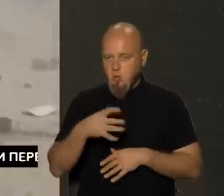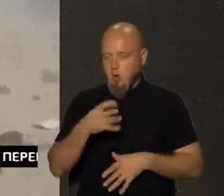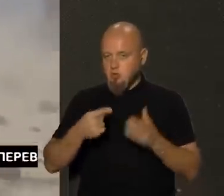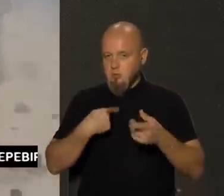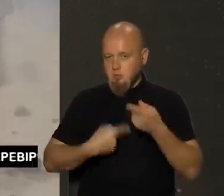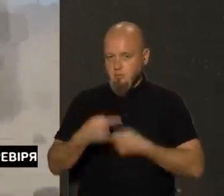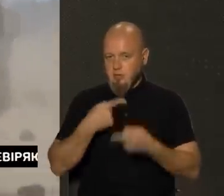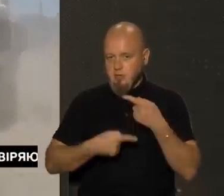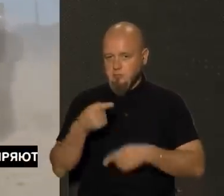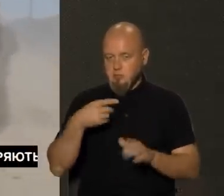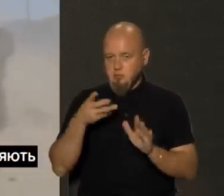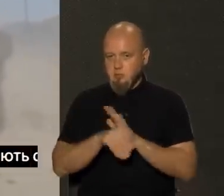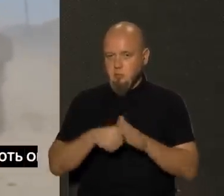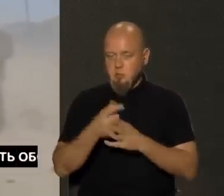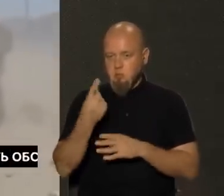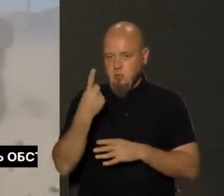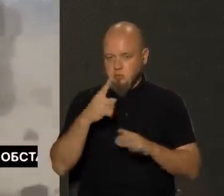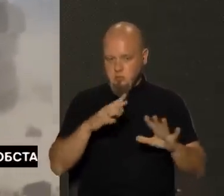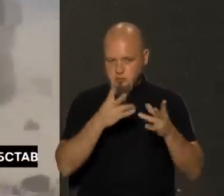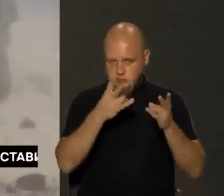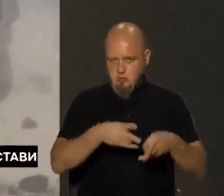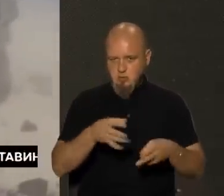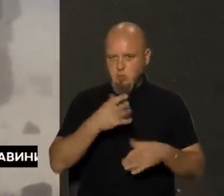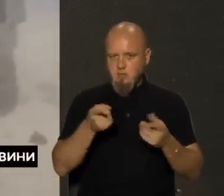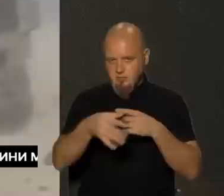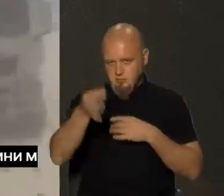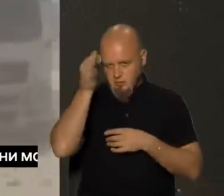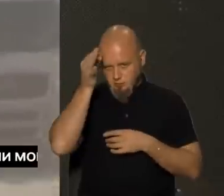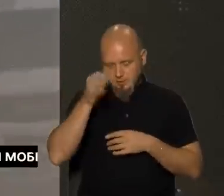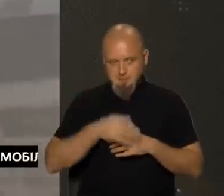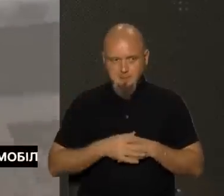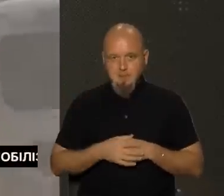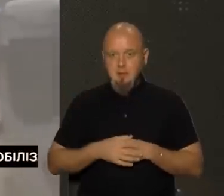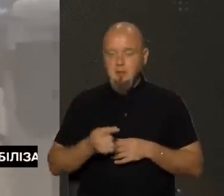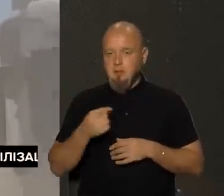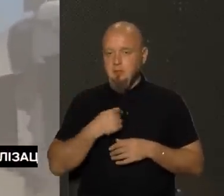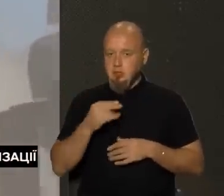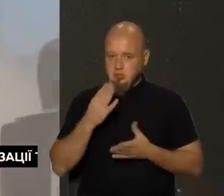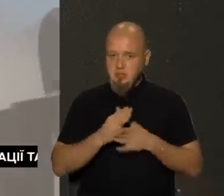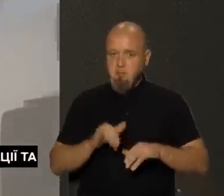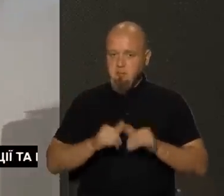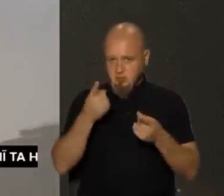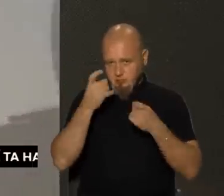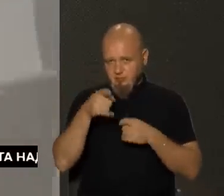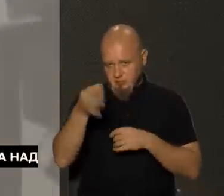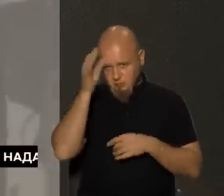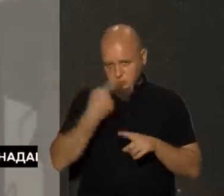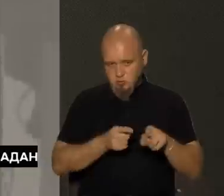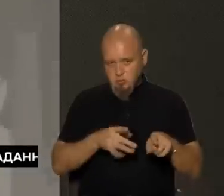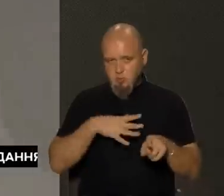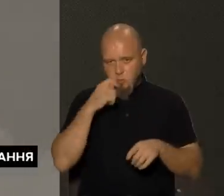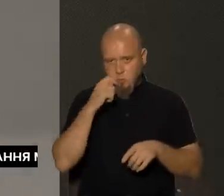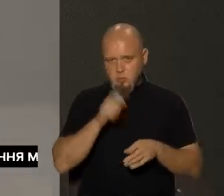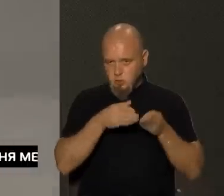якщо ми повертаємося, зокрема, до першого інциденту, про який ви згадували, чи є більше інформації, згадували, що це був